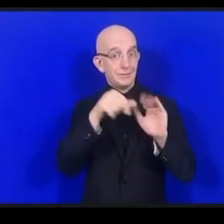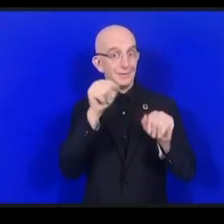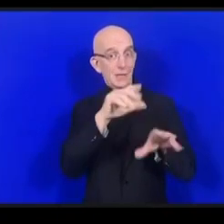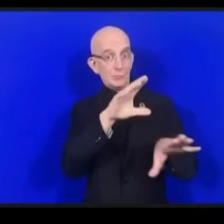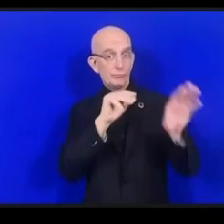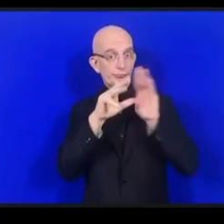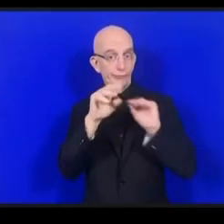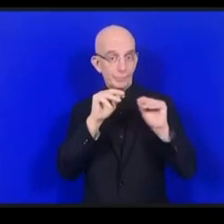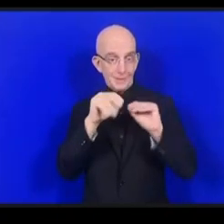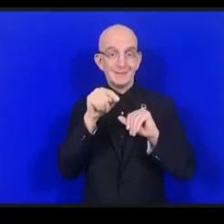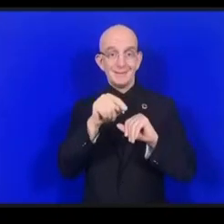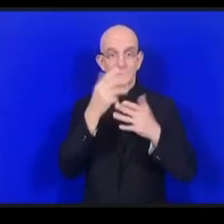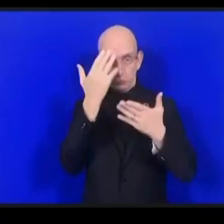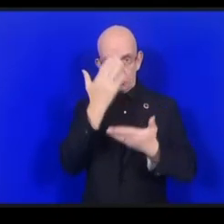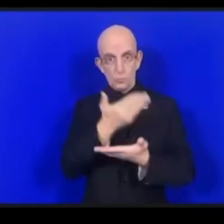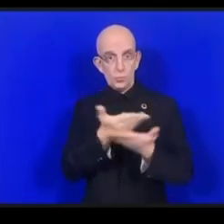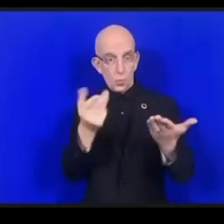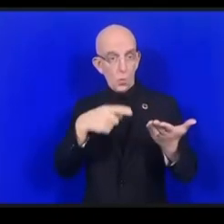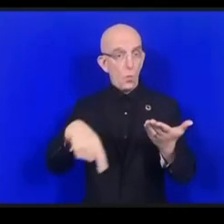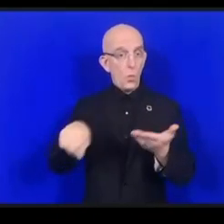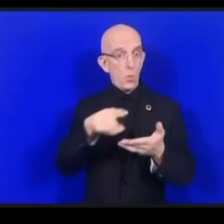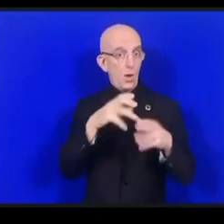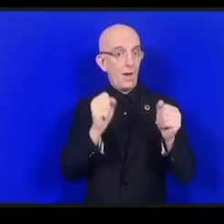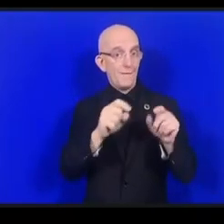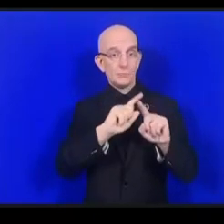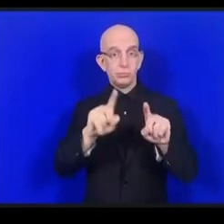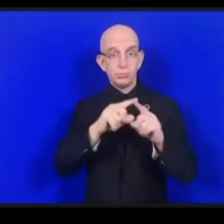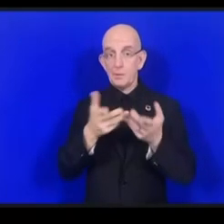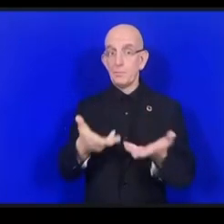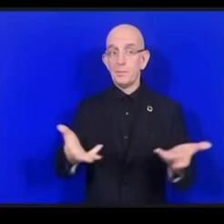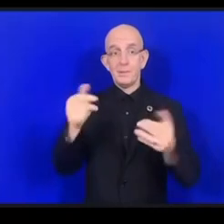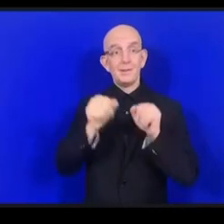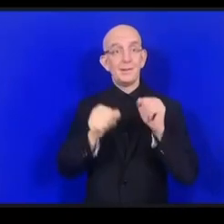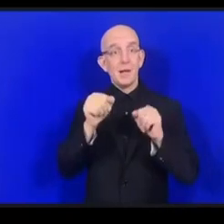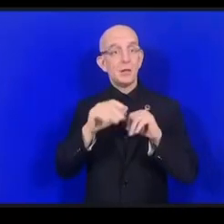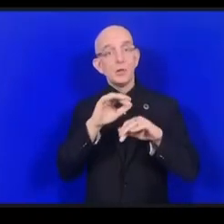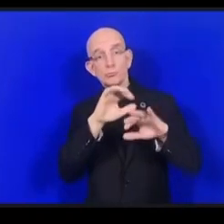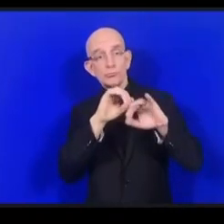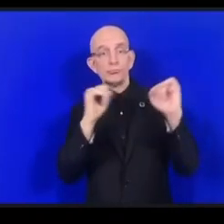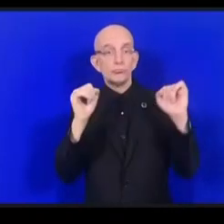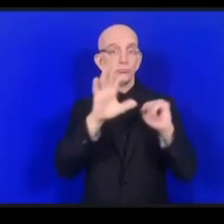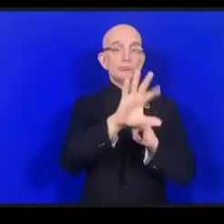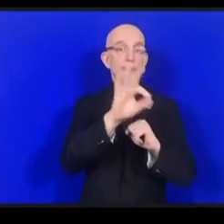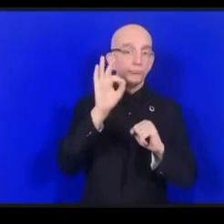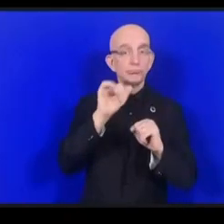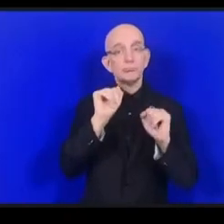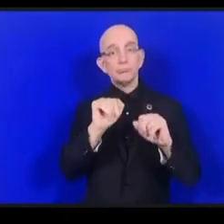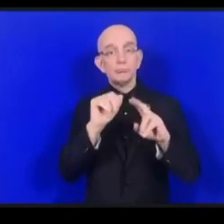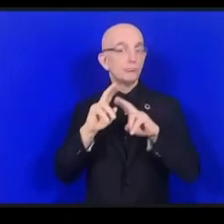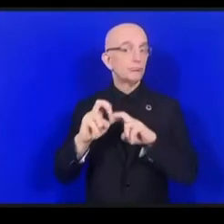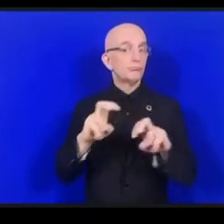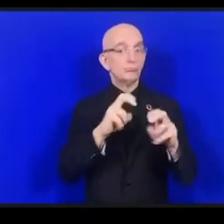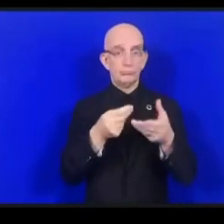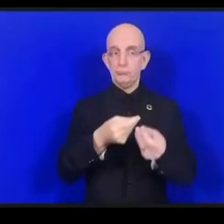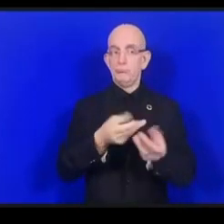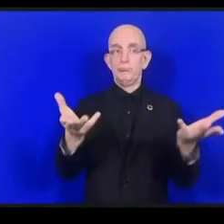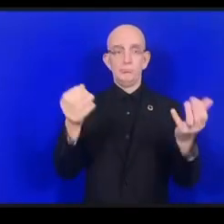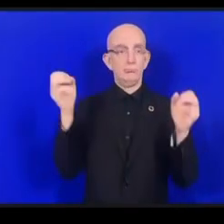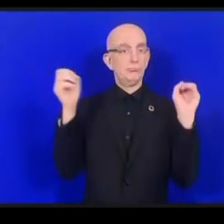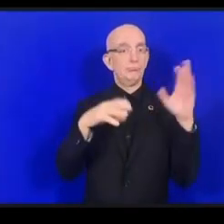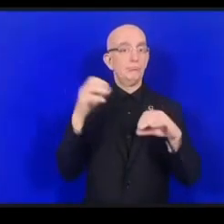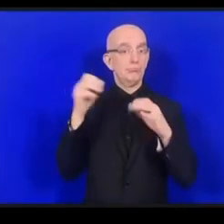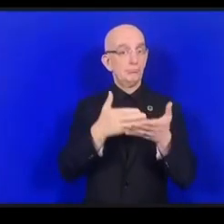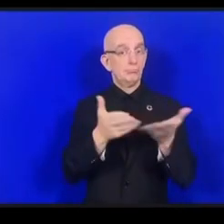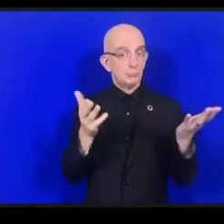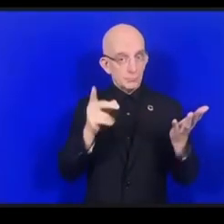نركز على عملية نشر الوعي فيما بين المكتبات حتى تعزز نفاذ